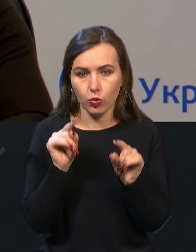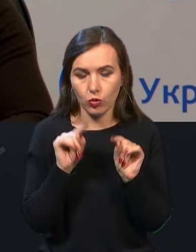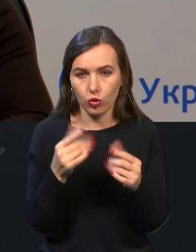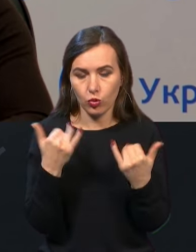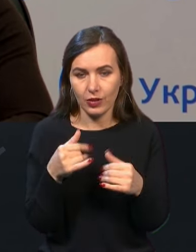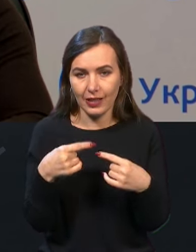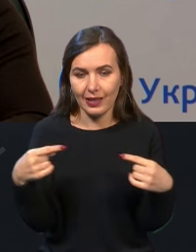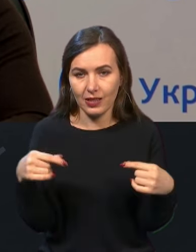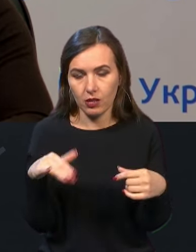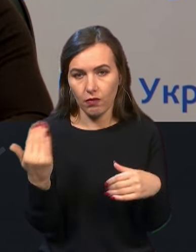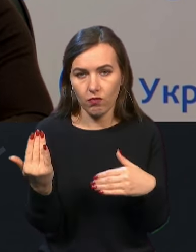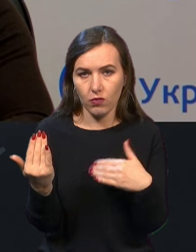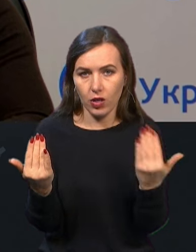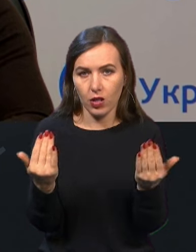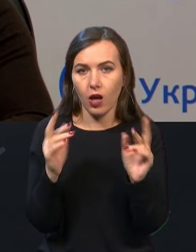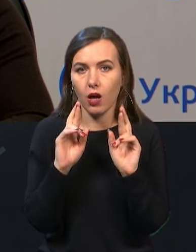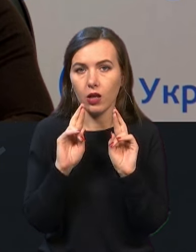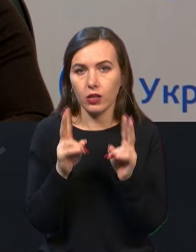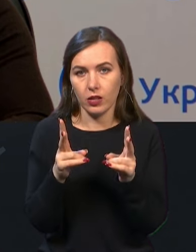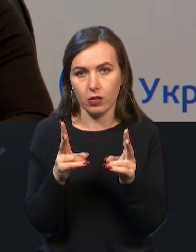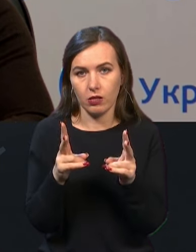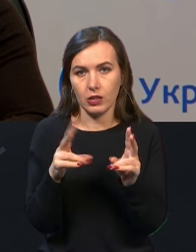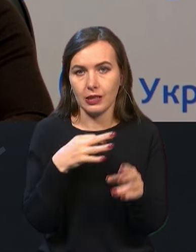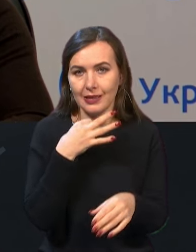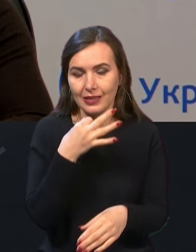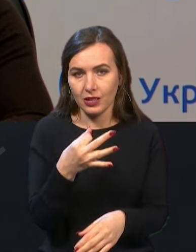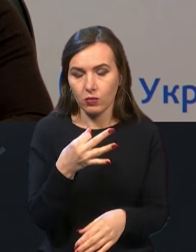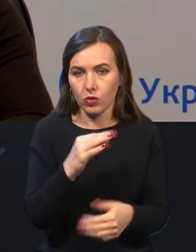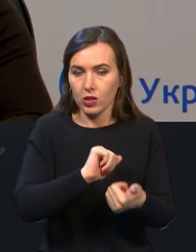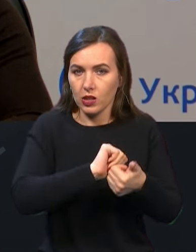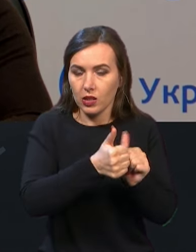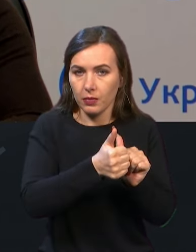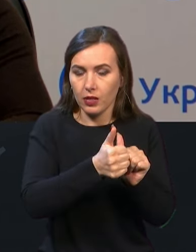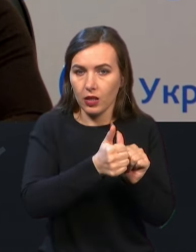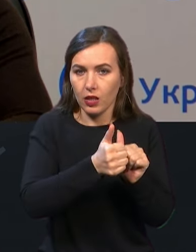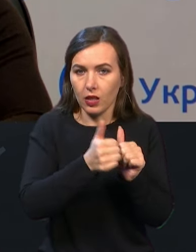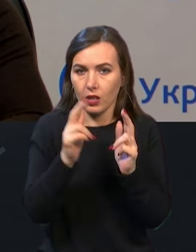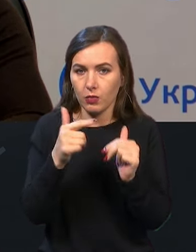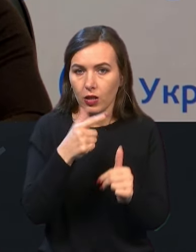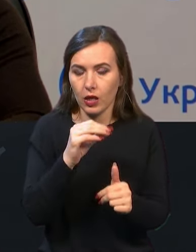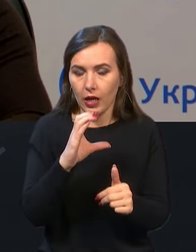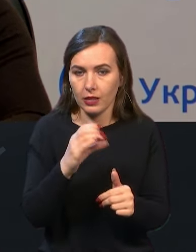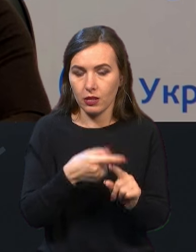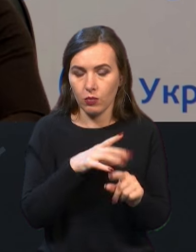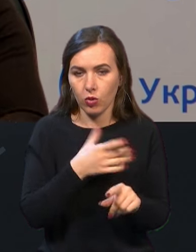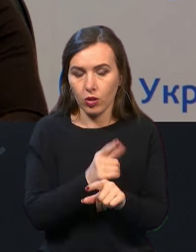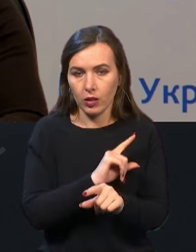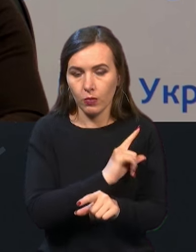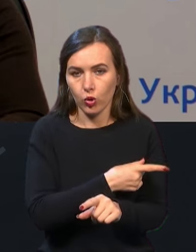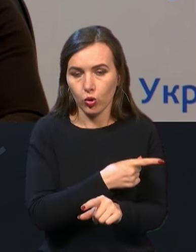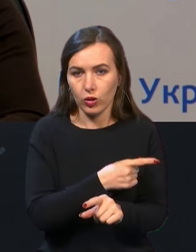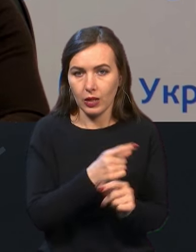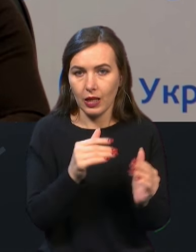різні варіанти, як, скажімо, замінити Дніпрогез. Дніпрогез – це була найпотужніша станція в